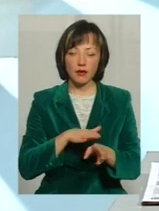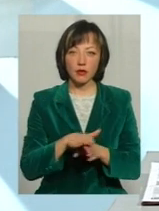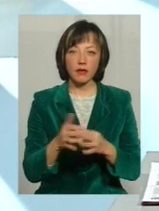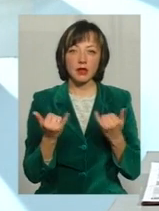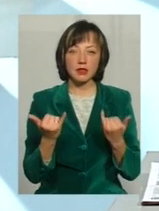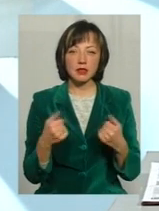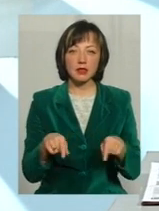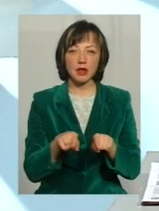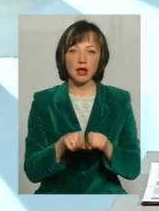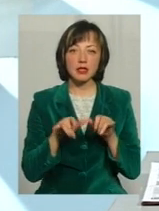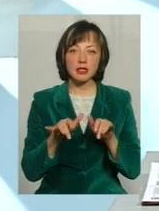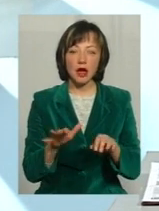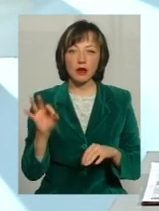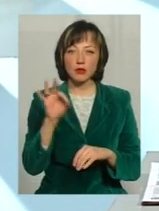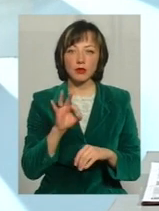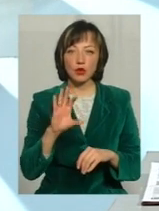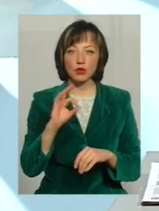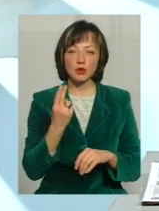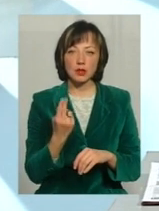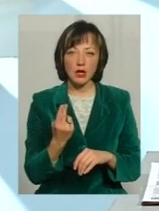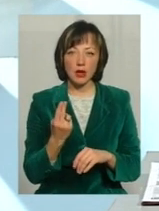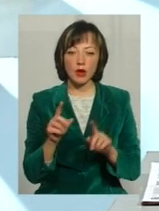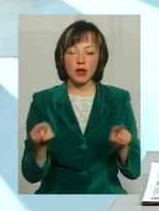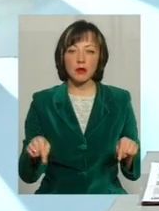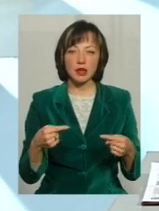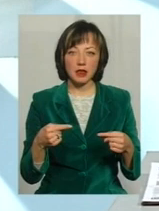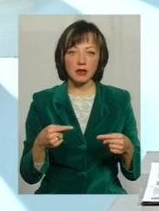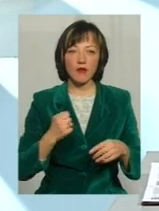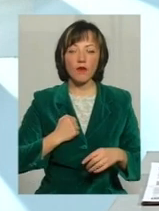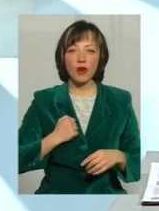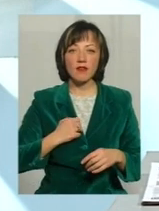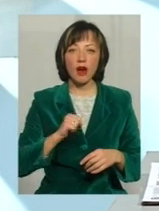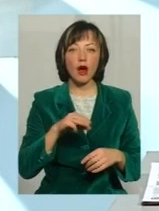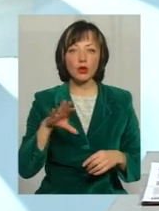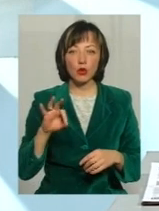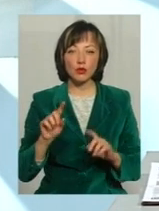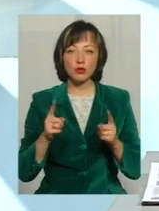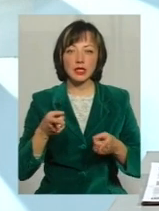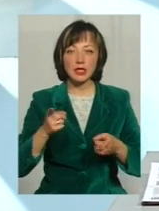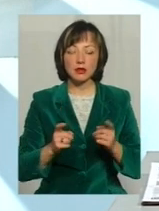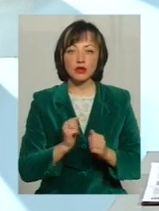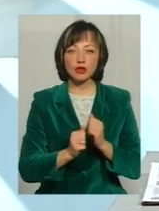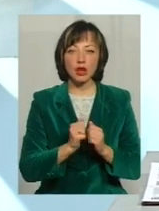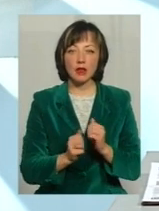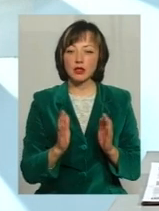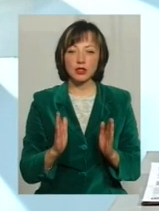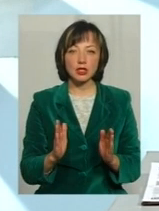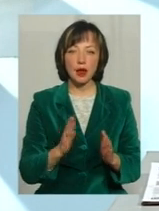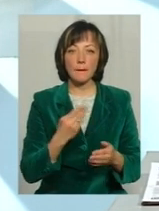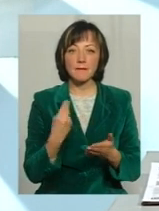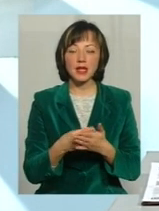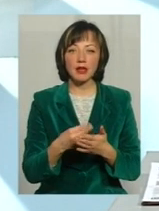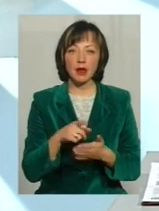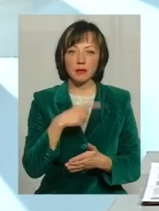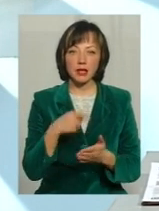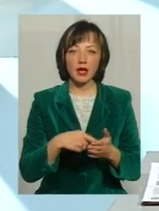захід щодо соціальної реабілітації воїнів АТО Тому що, дійсно, часто не лише матеріальні питання,